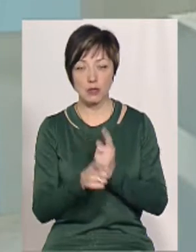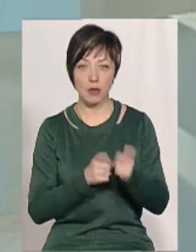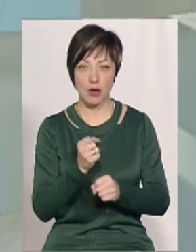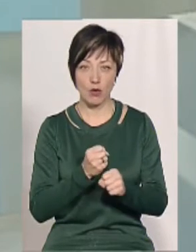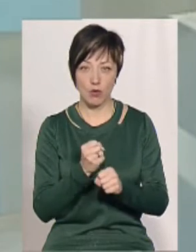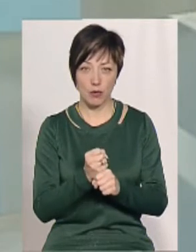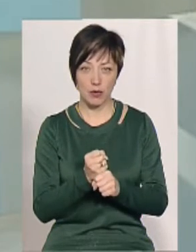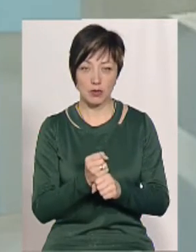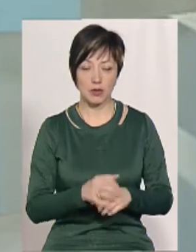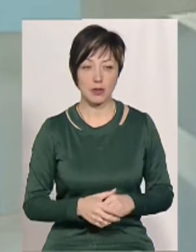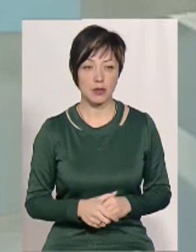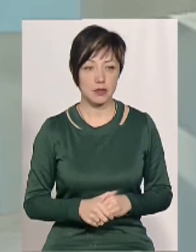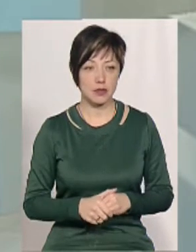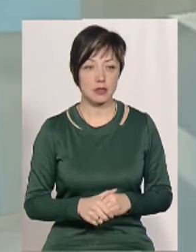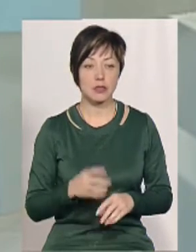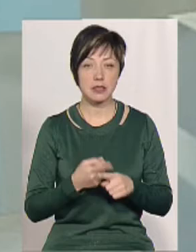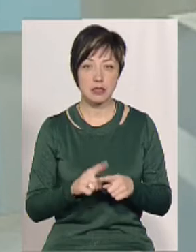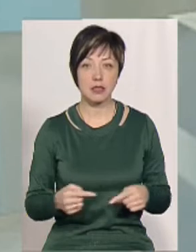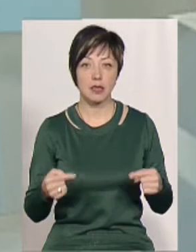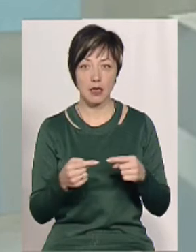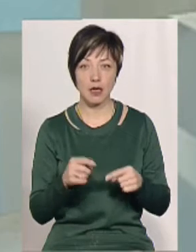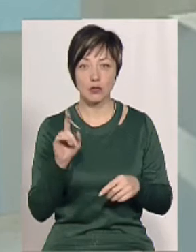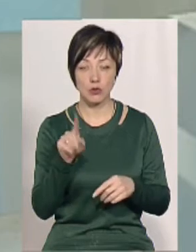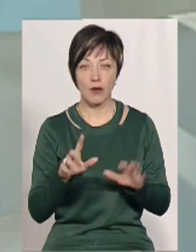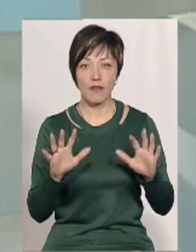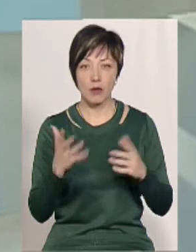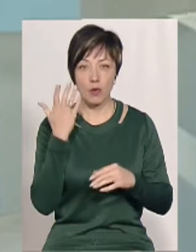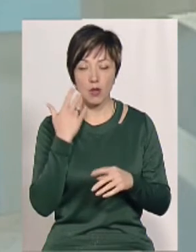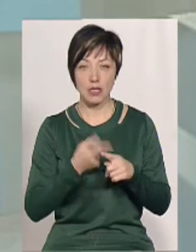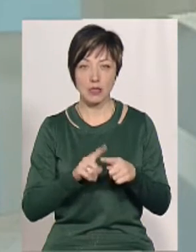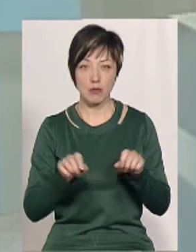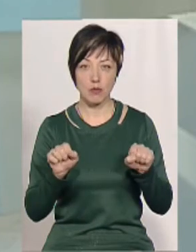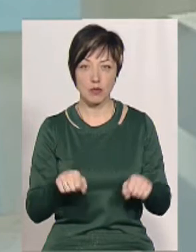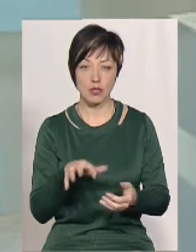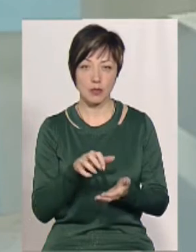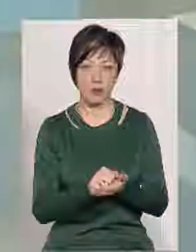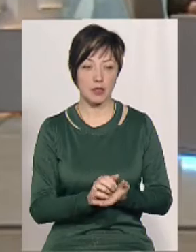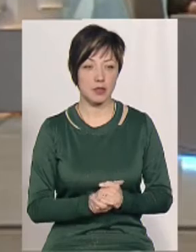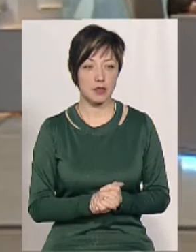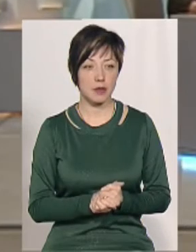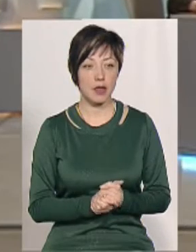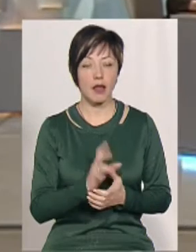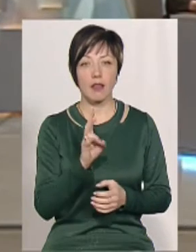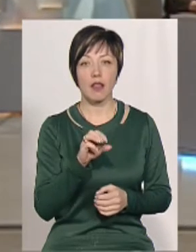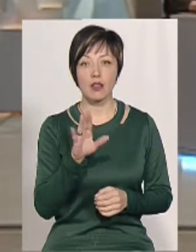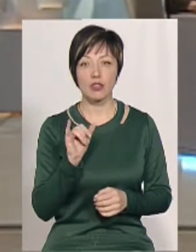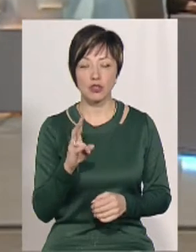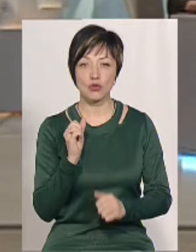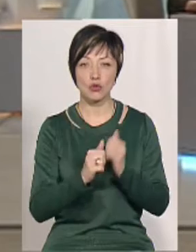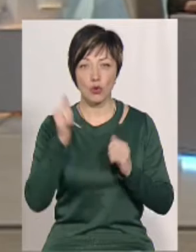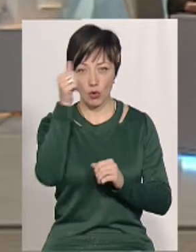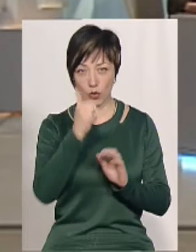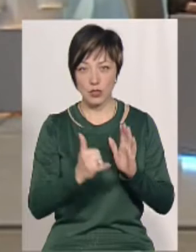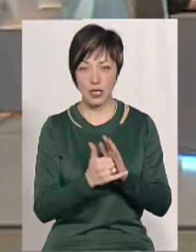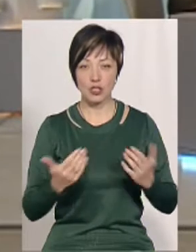переробкою, ну, теж використати. Оце якраз от той випадок, коли цим можна. Ах, у Натішині. З року в рік